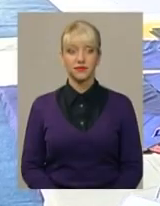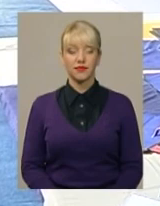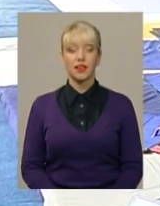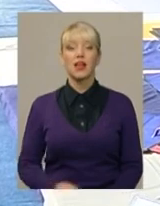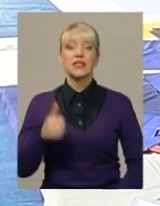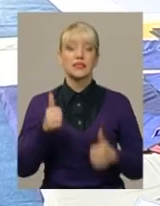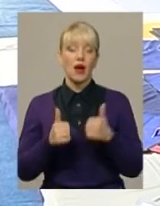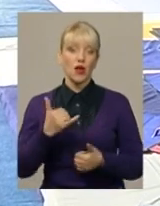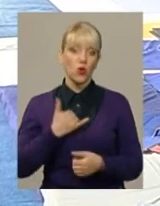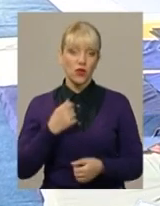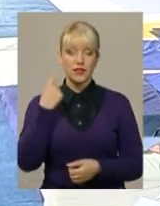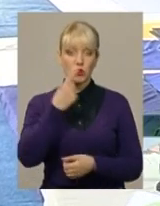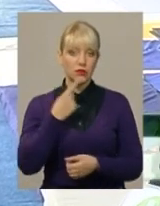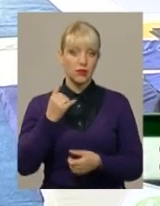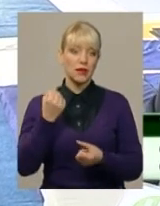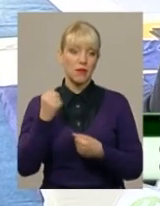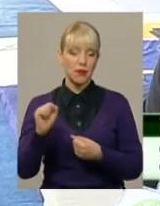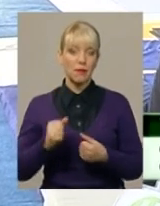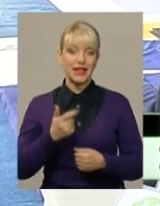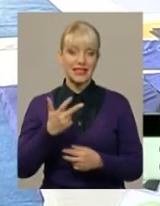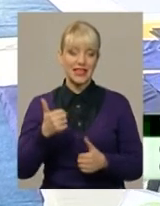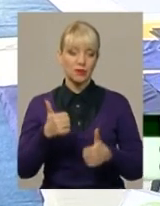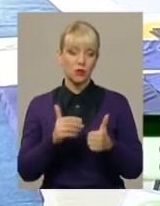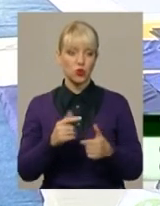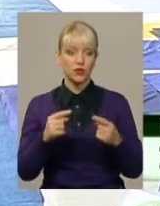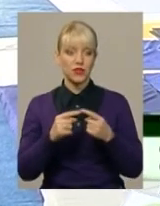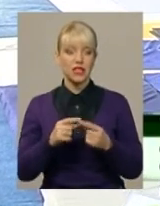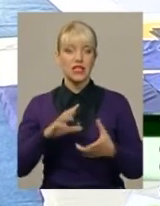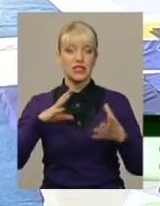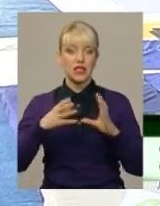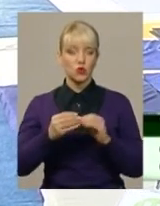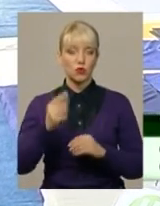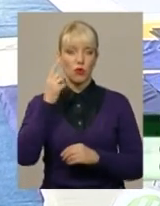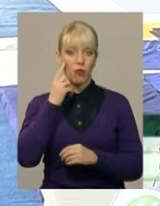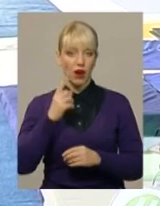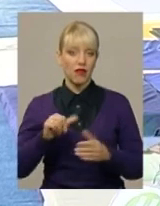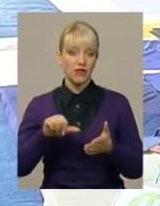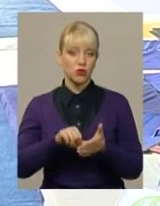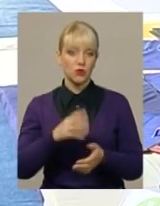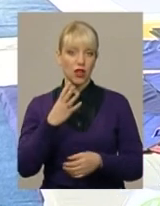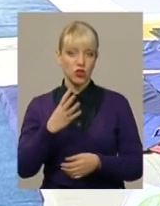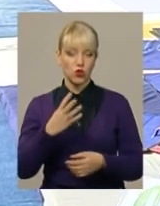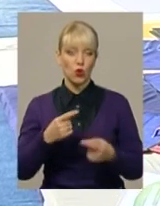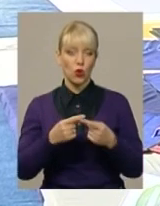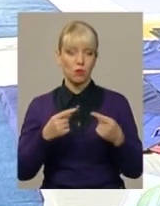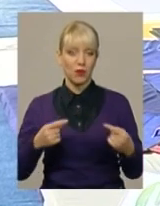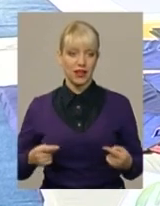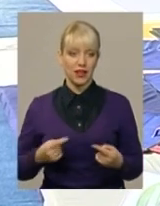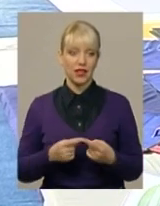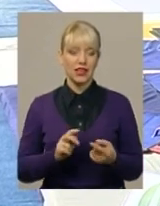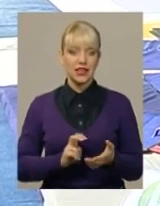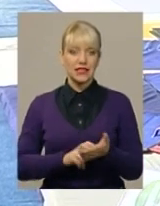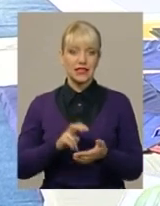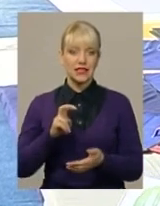Змагання в нас особисті. І переможці та призери змагань будуть визначатися за сумою балів виступів на чотирьох приладах. Це острибок